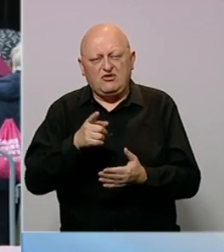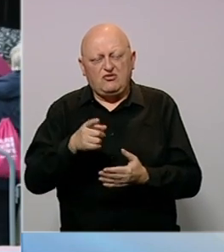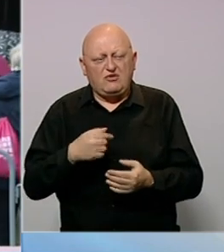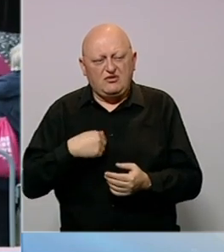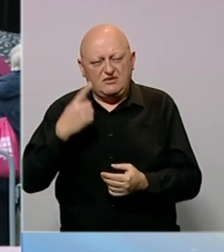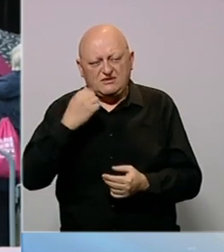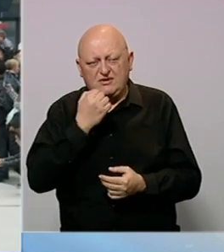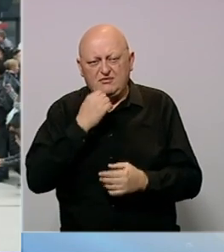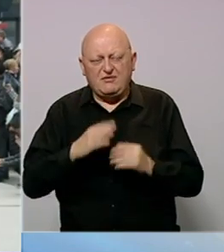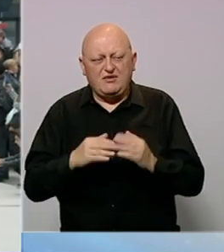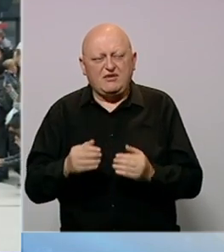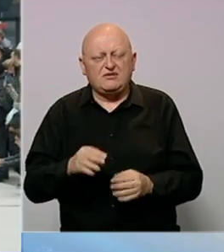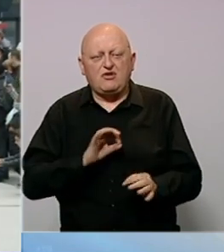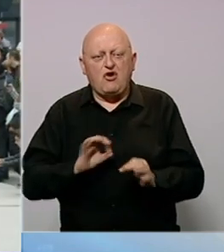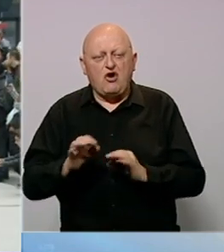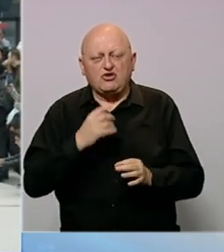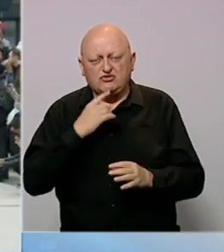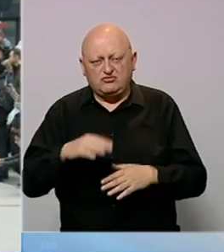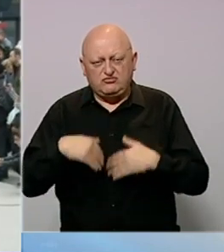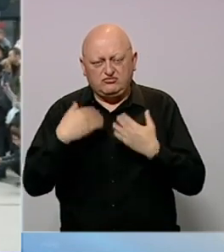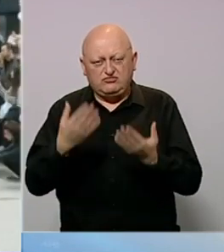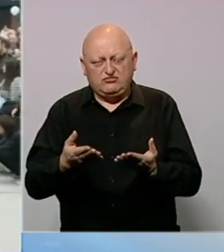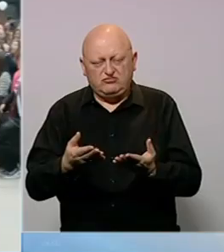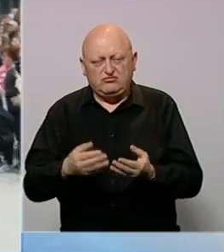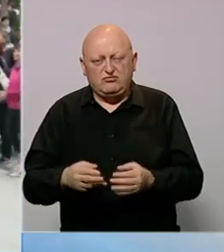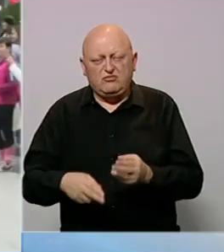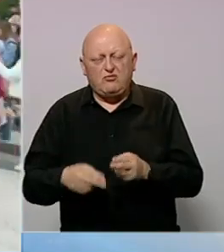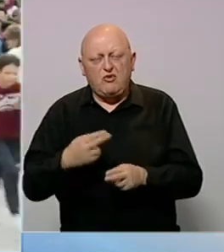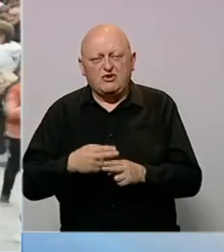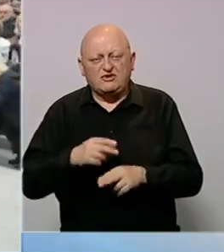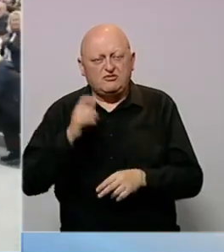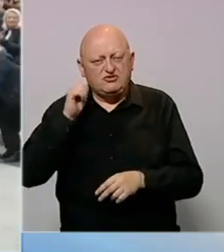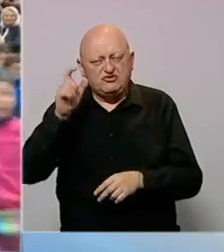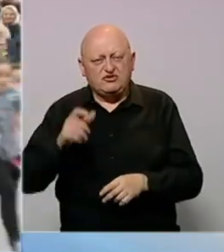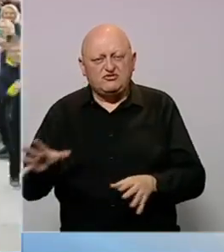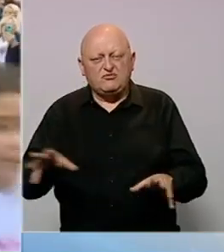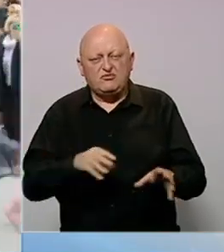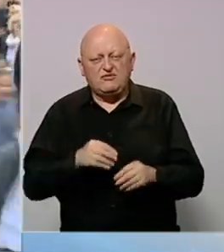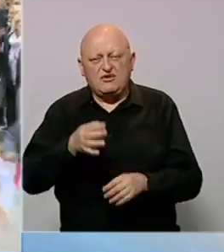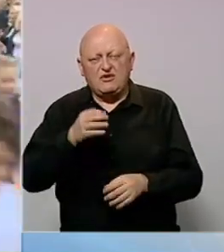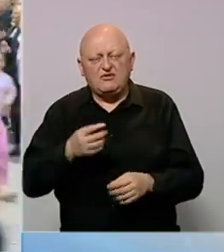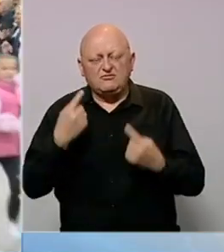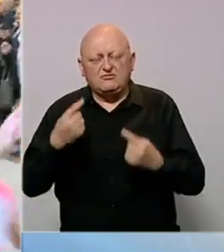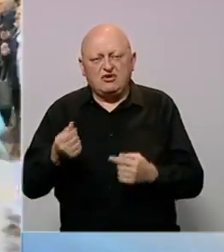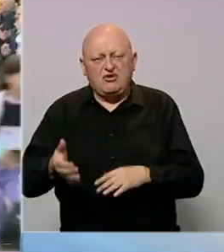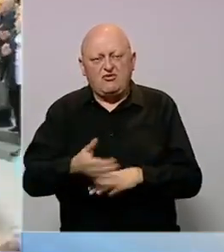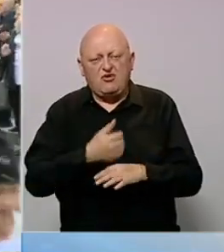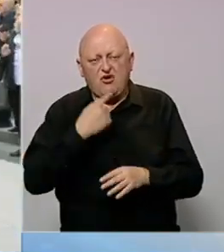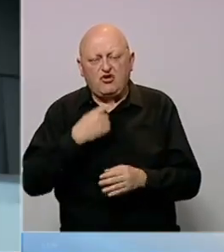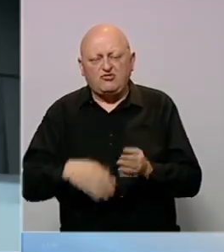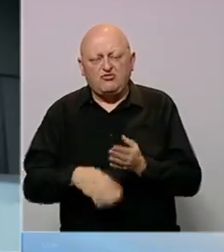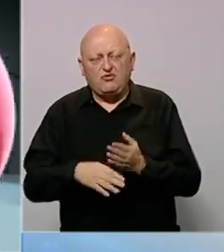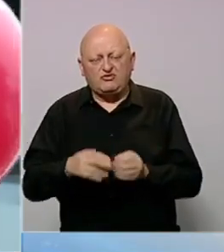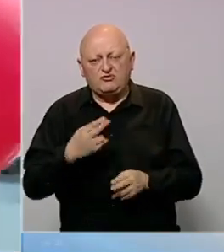meni znači i privatno i profesionalno. Organizacije koje pružaju podršku ženama oboljelim od karcinoma dojke prikupile su i rekordna sredstva koja će biti od